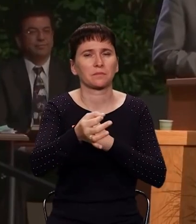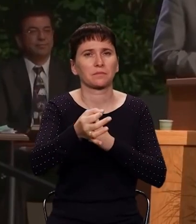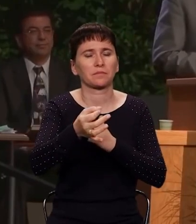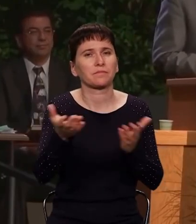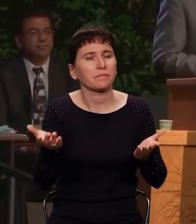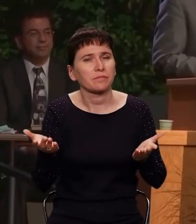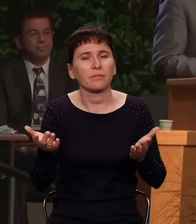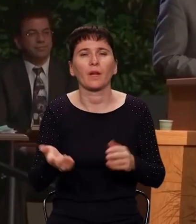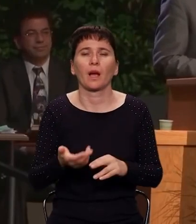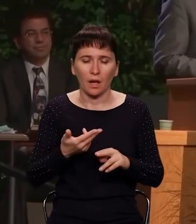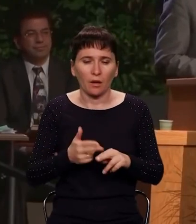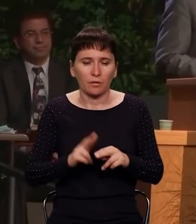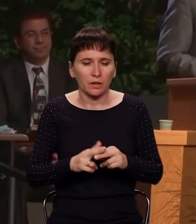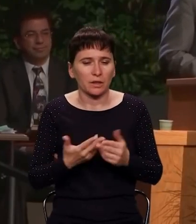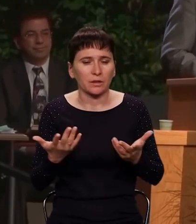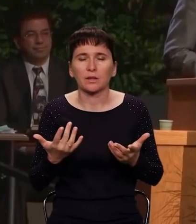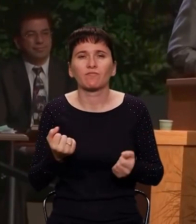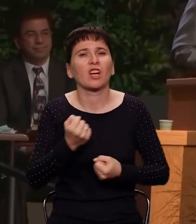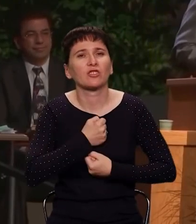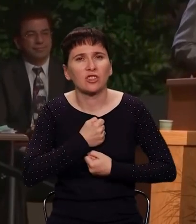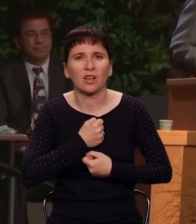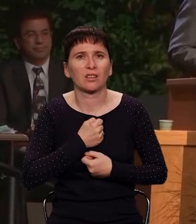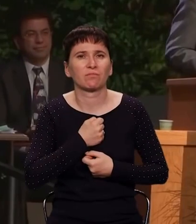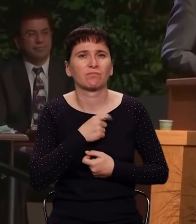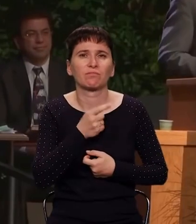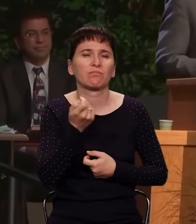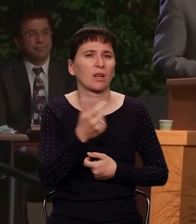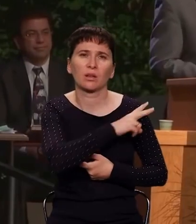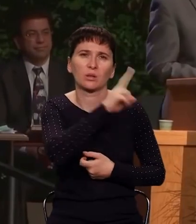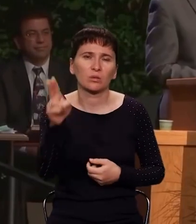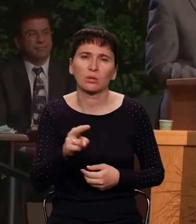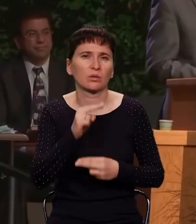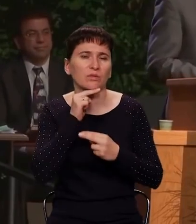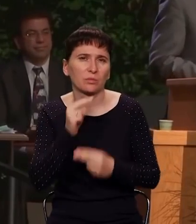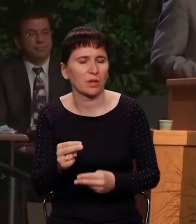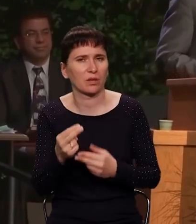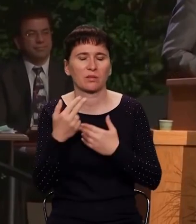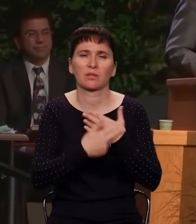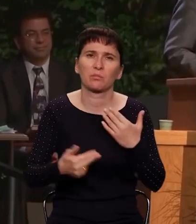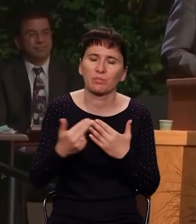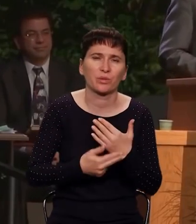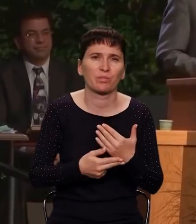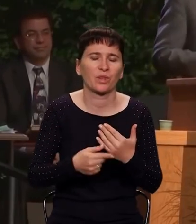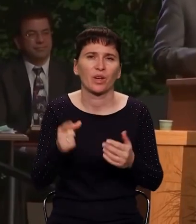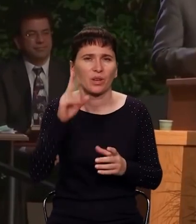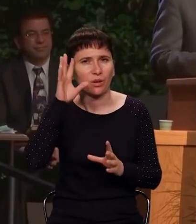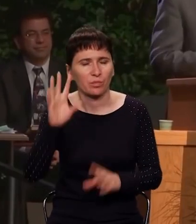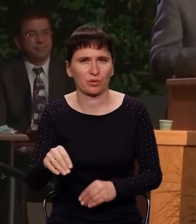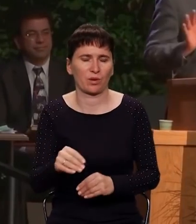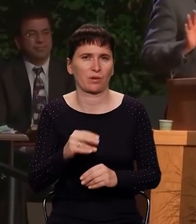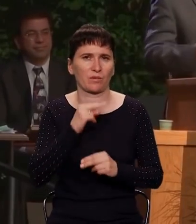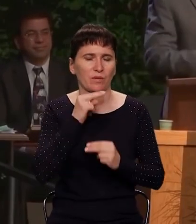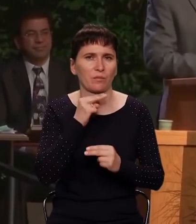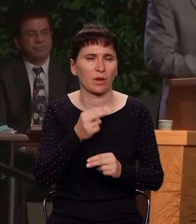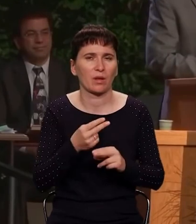К сожалению, сегодня эти слова утрачивают смысл, свою силу и актуальность для многих людей. Этих три слова,